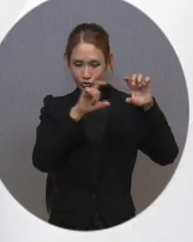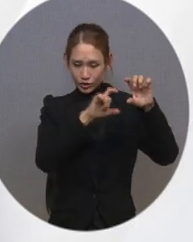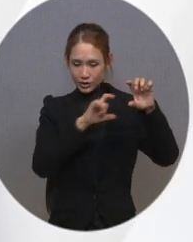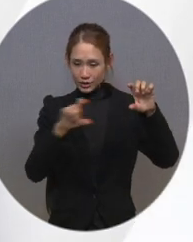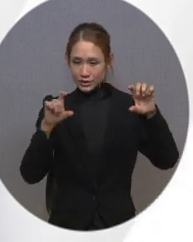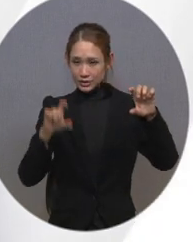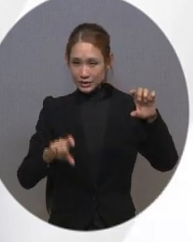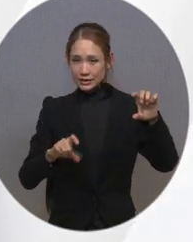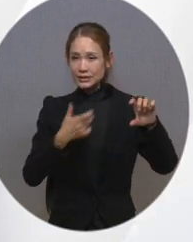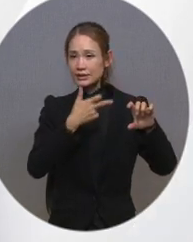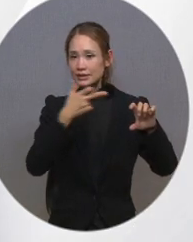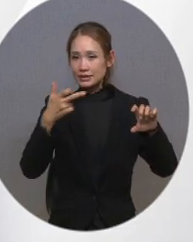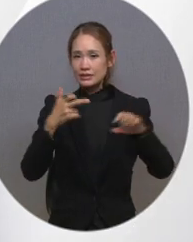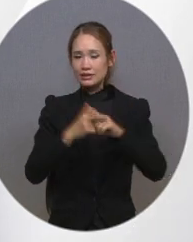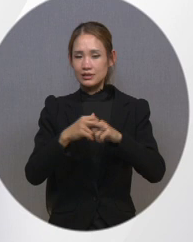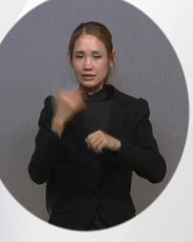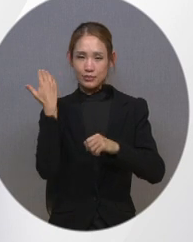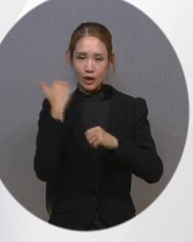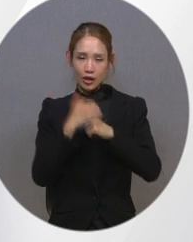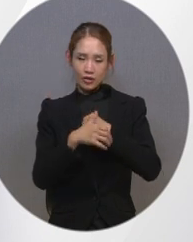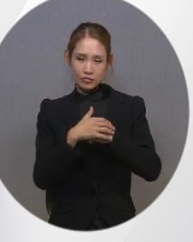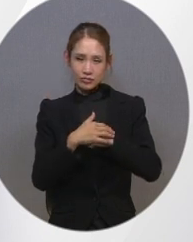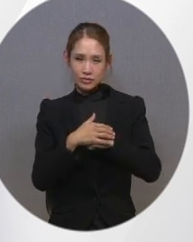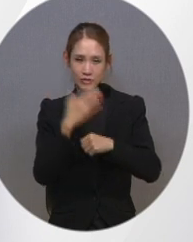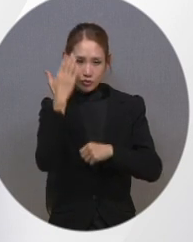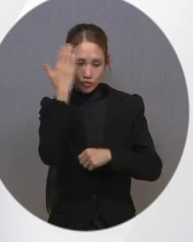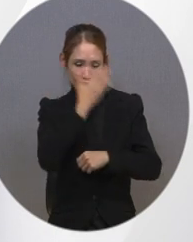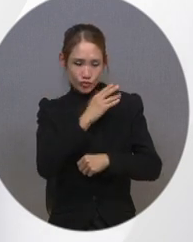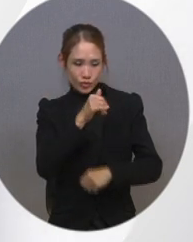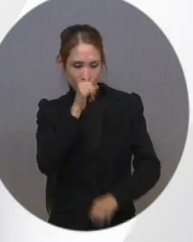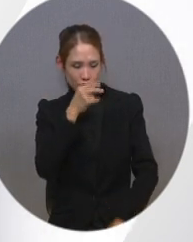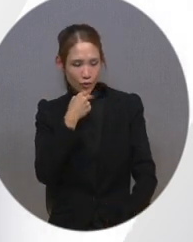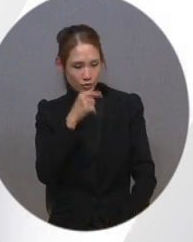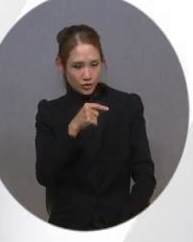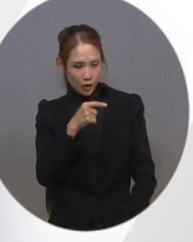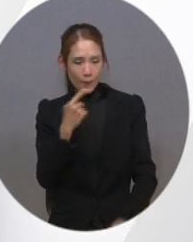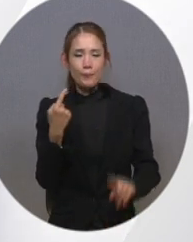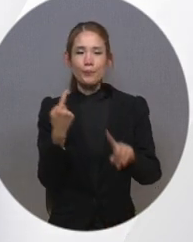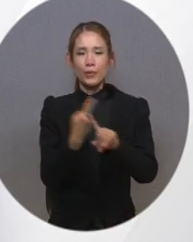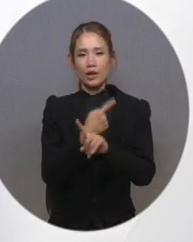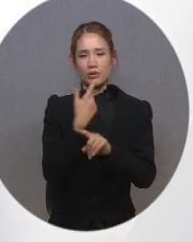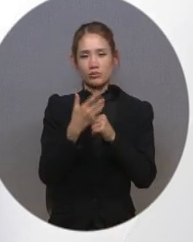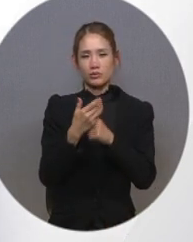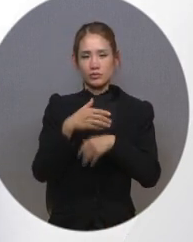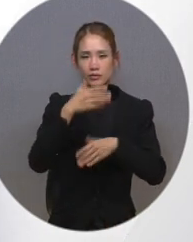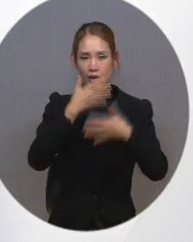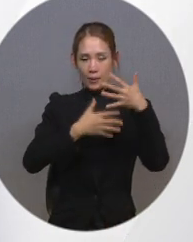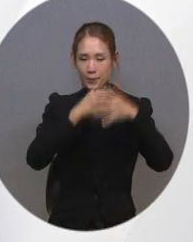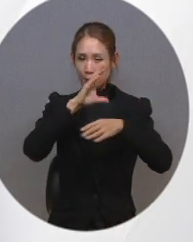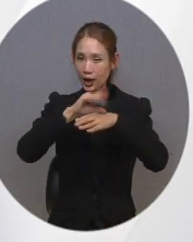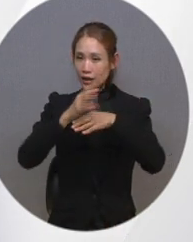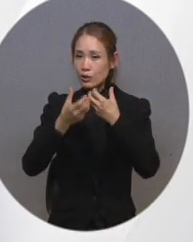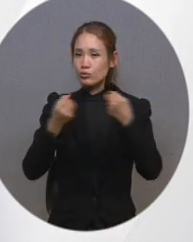글자 색 및 배경 색, 투명도 등을 변경하거나 방송 영상과 분리할 수 있습니다.